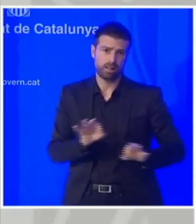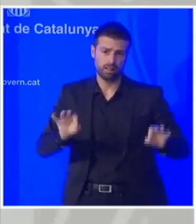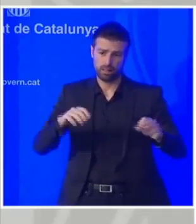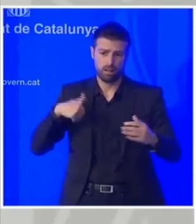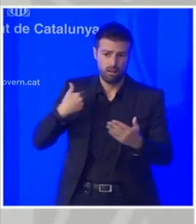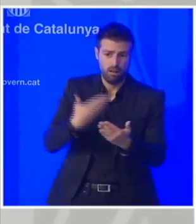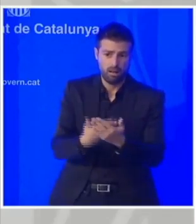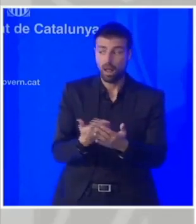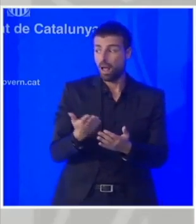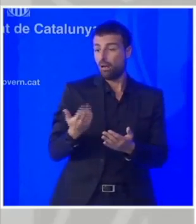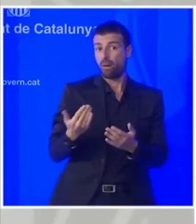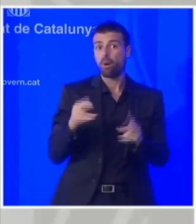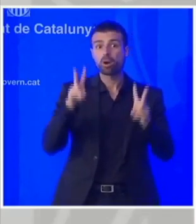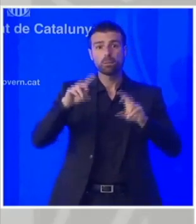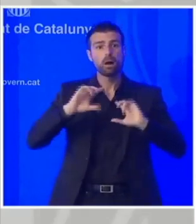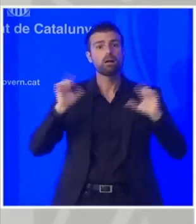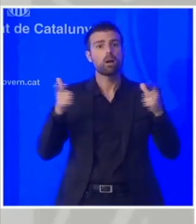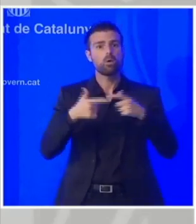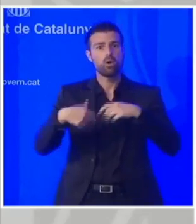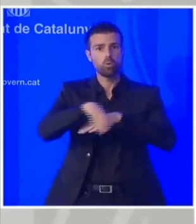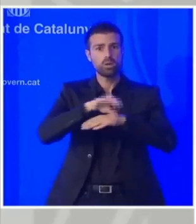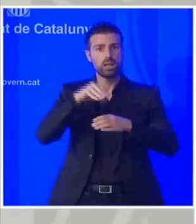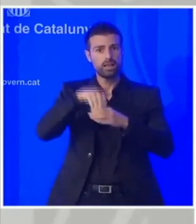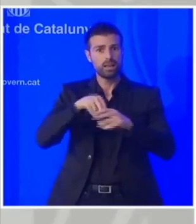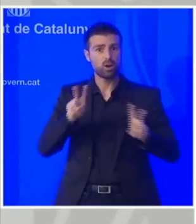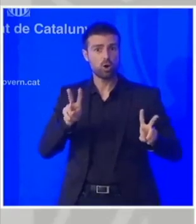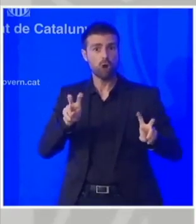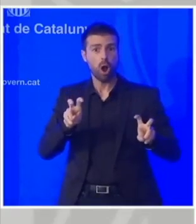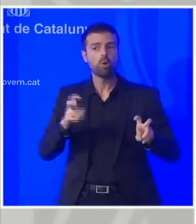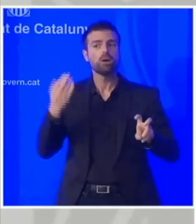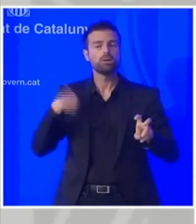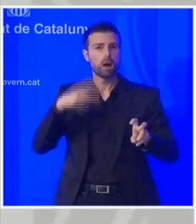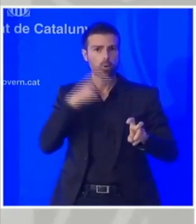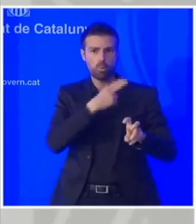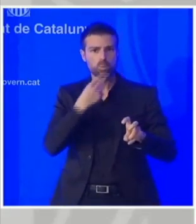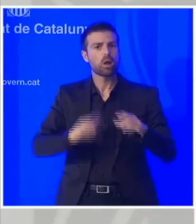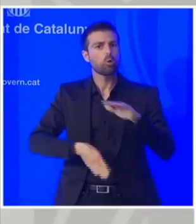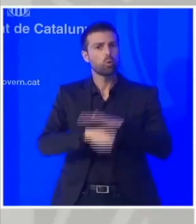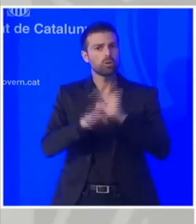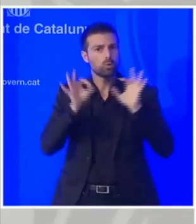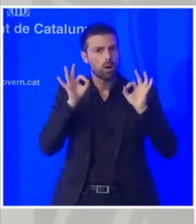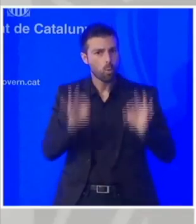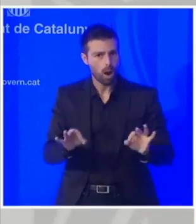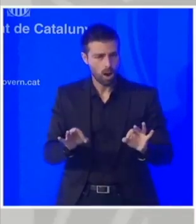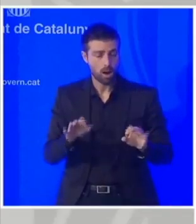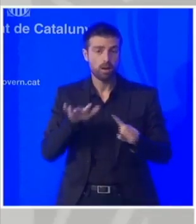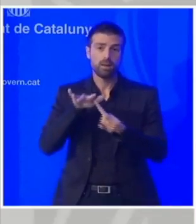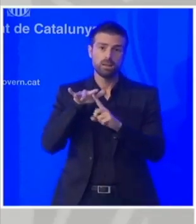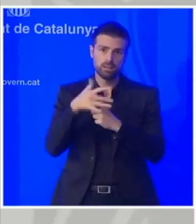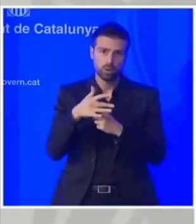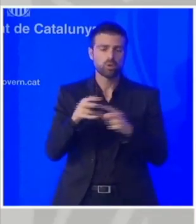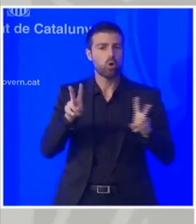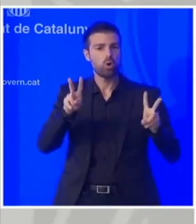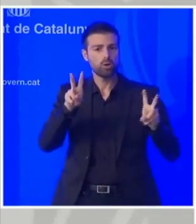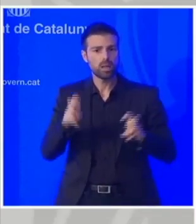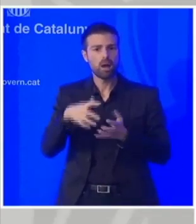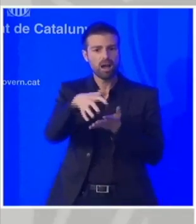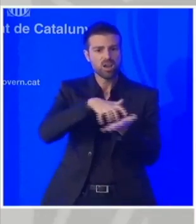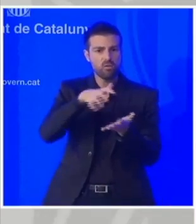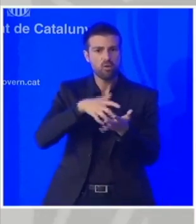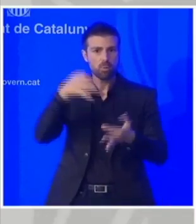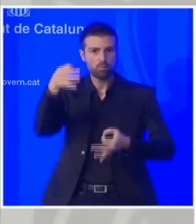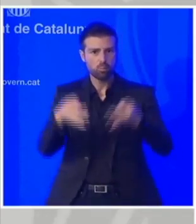ens vam reunir amb el nou conseller d'Interior. També es va comprometre a tirar endavant l'acord amb la salvetat que volia comptar amb tots els informes